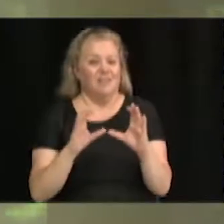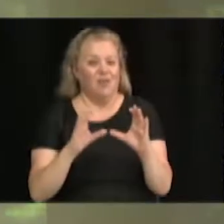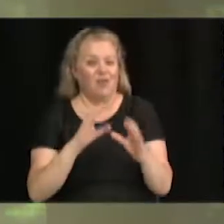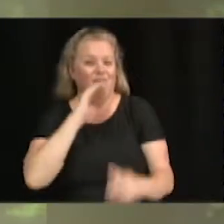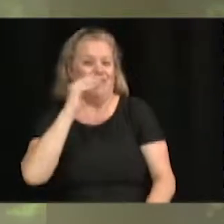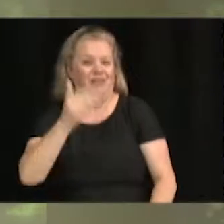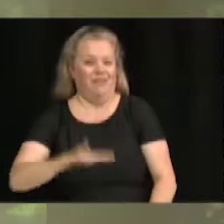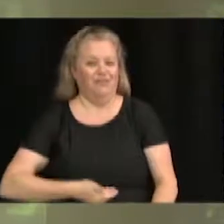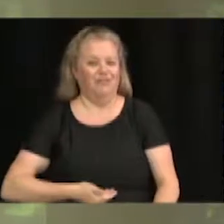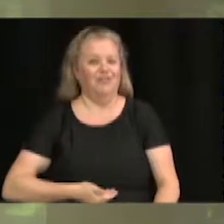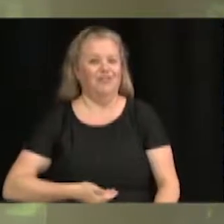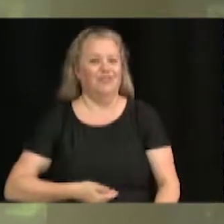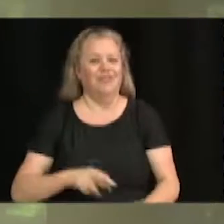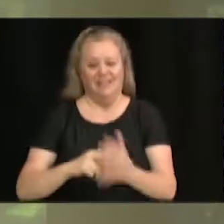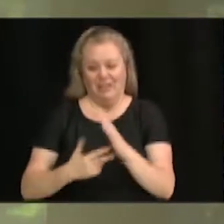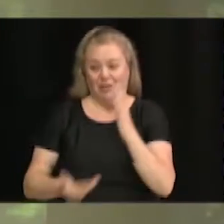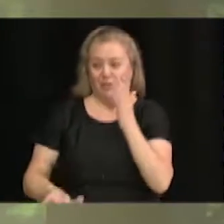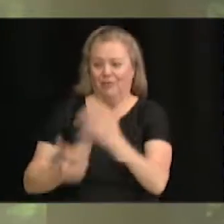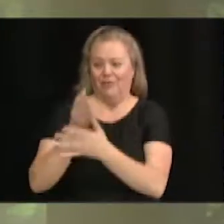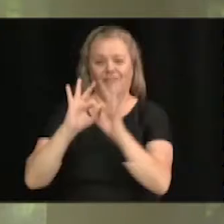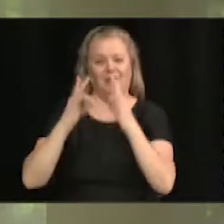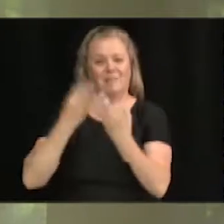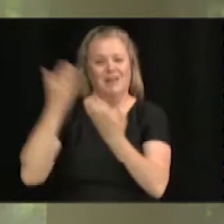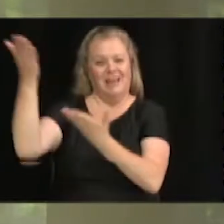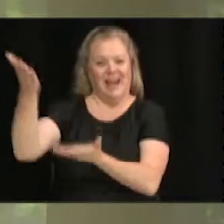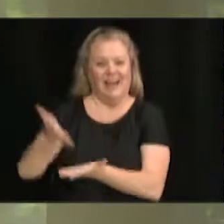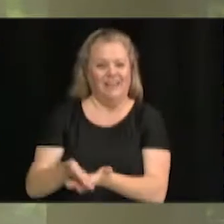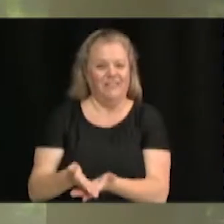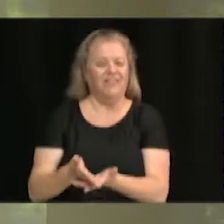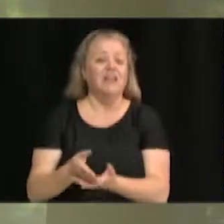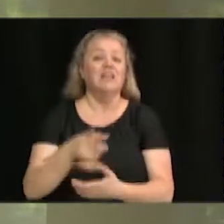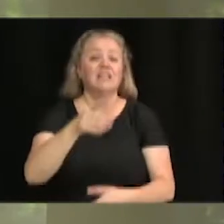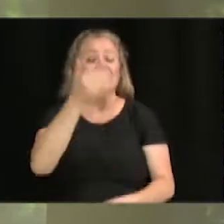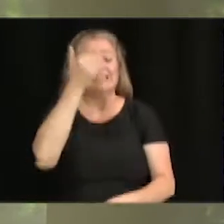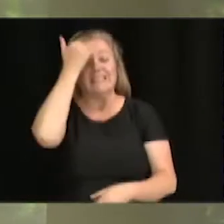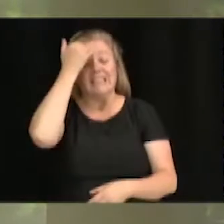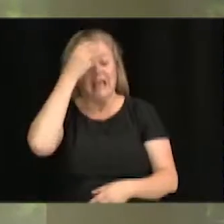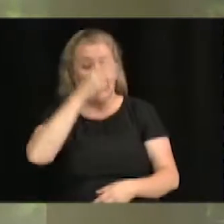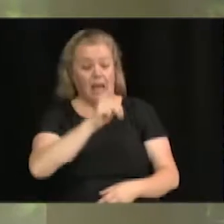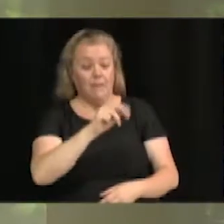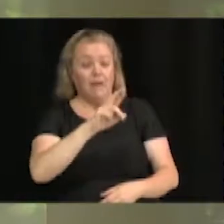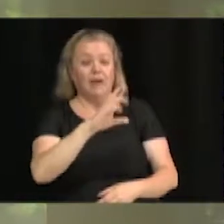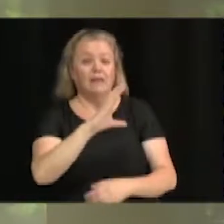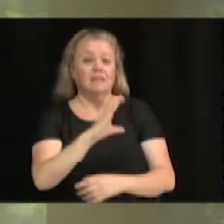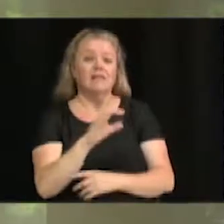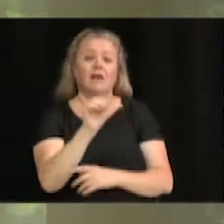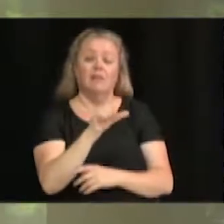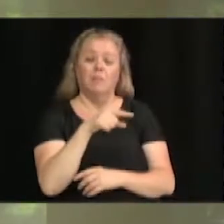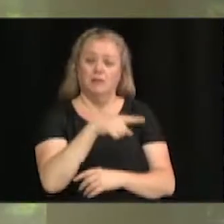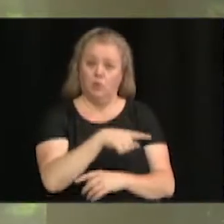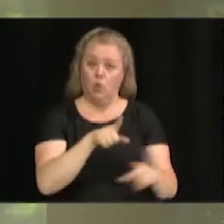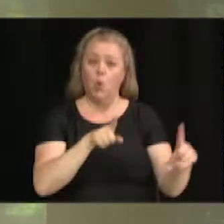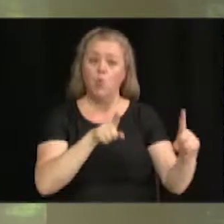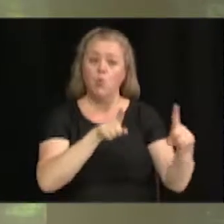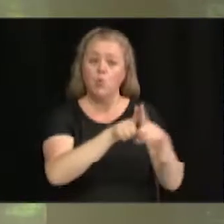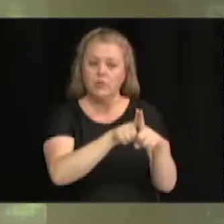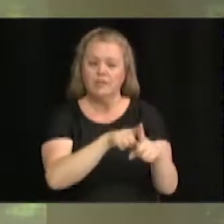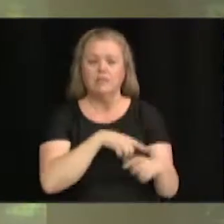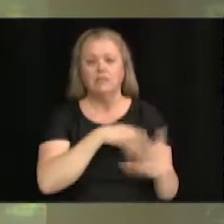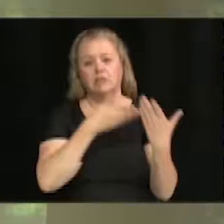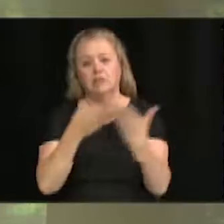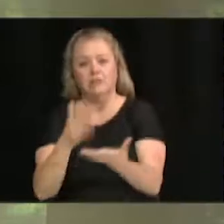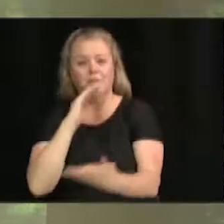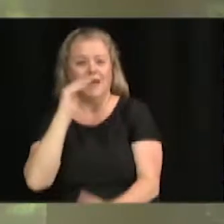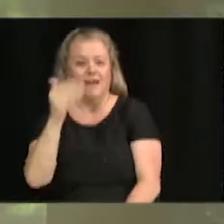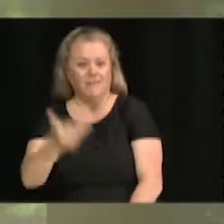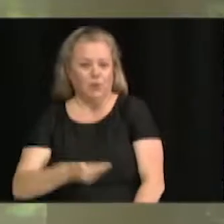familles qui se joignent à nous sur notre territoire, parce qu'il faut le dire, c'est la MRC d'Artabasca également qui souhaite la bienvenue à tous ces